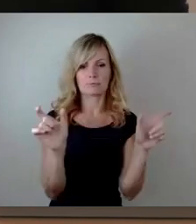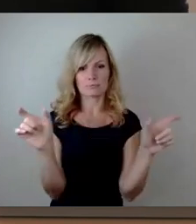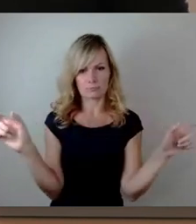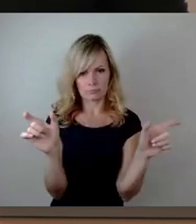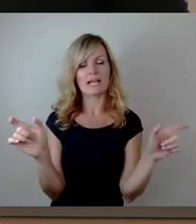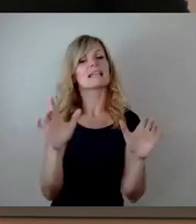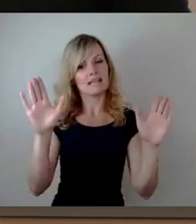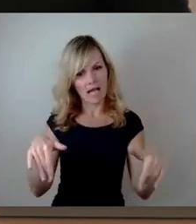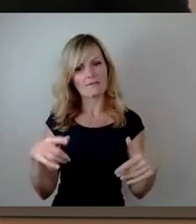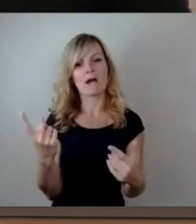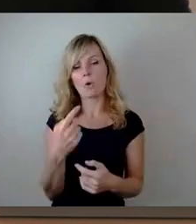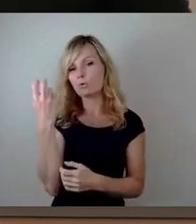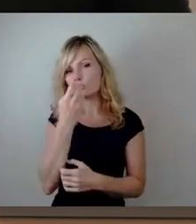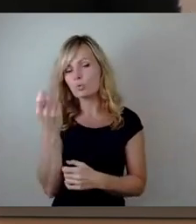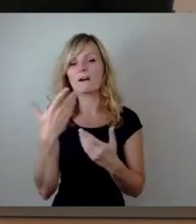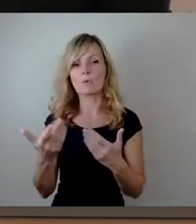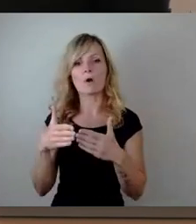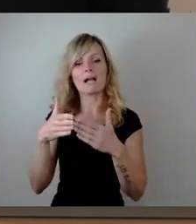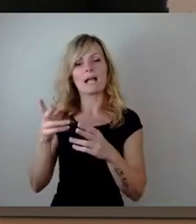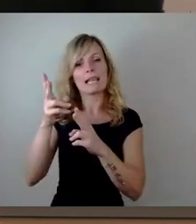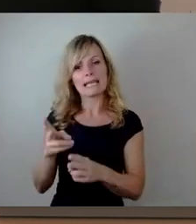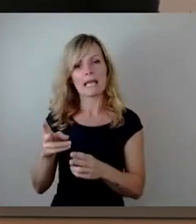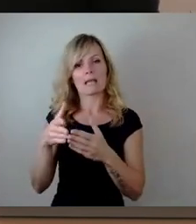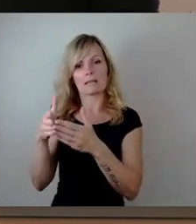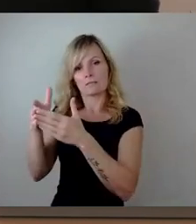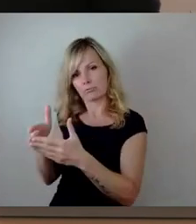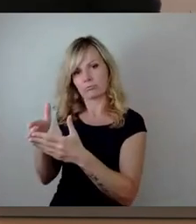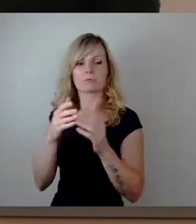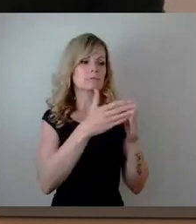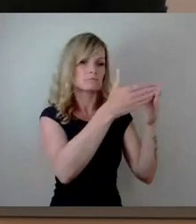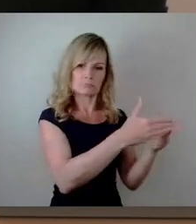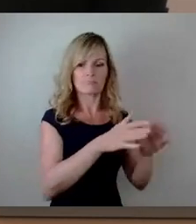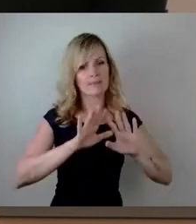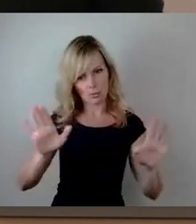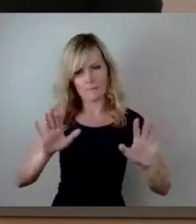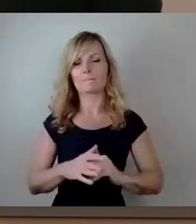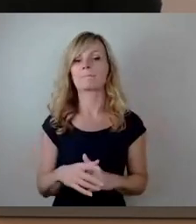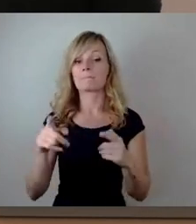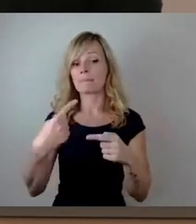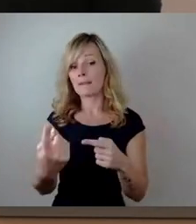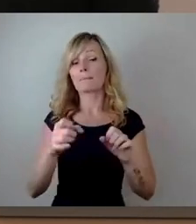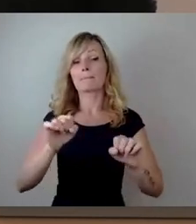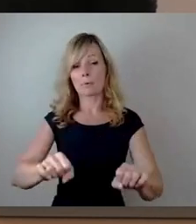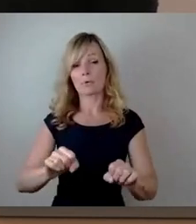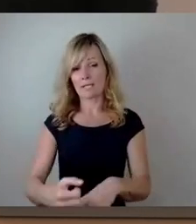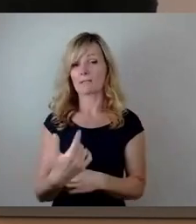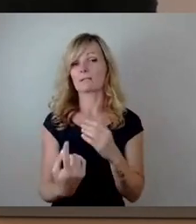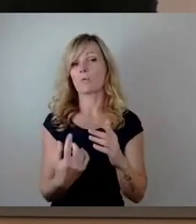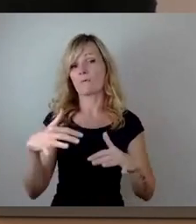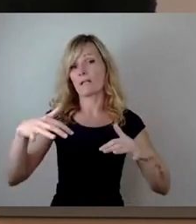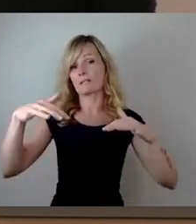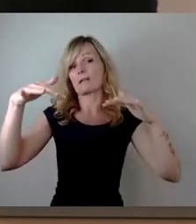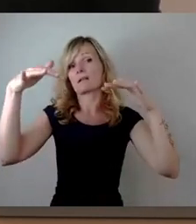gesucht. Und jetzt mit Blick auf eine potenzielle Hochwassersituation, die eben in dem betroffenen Bereich dann etwas